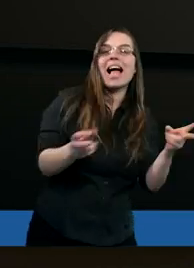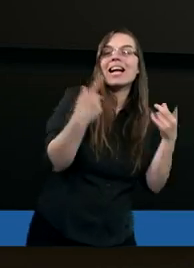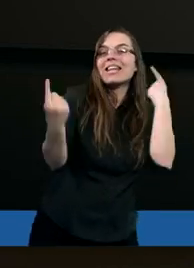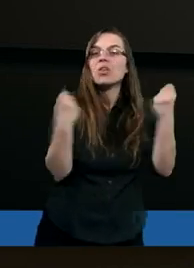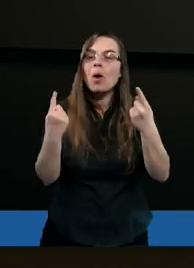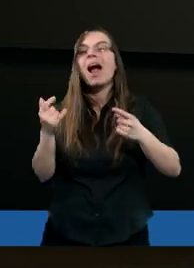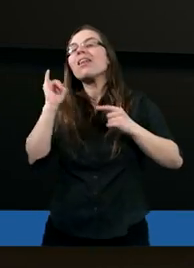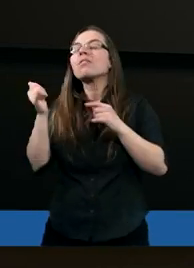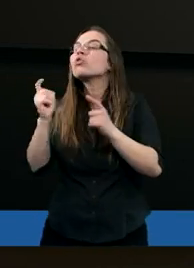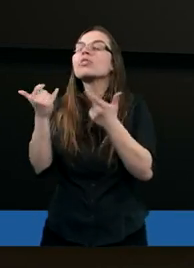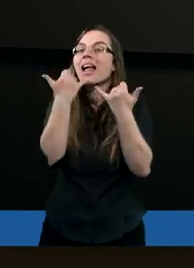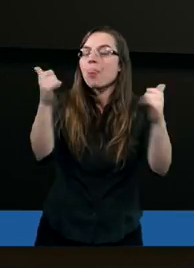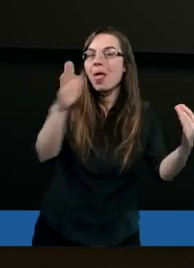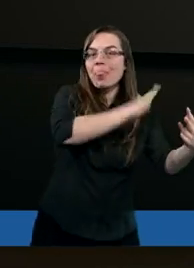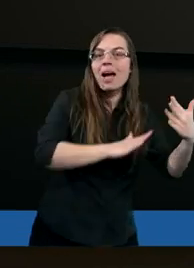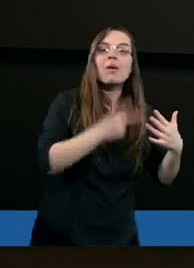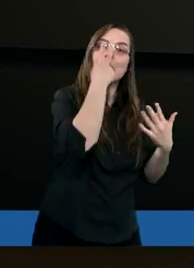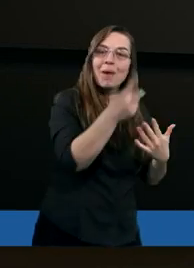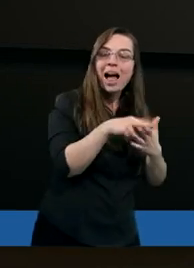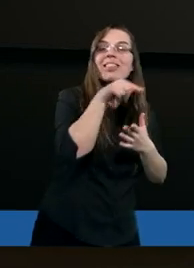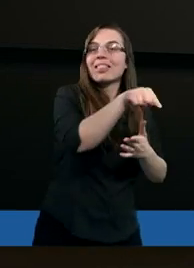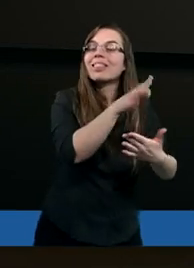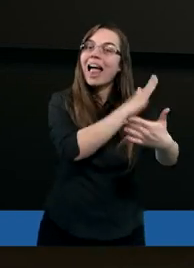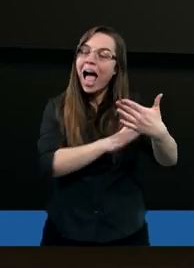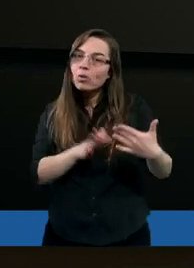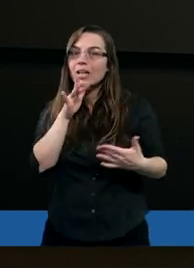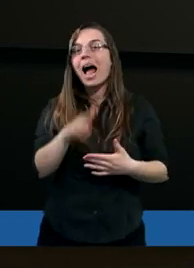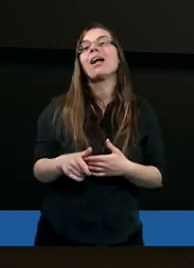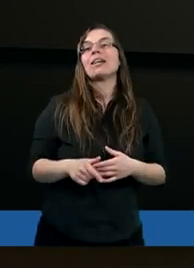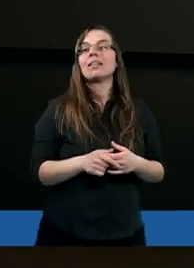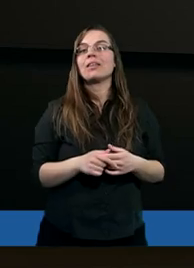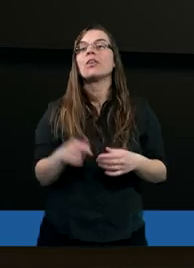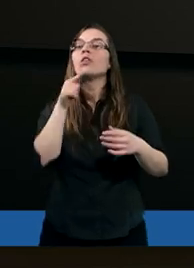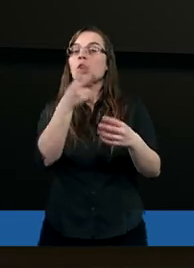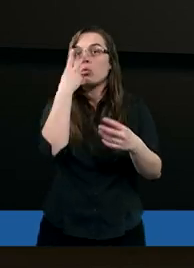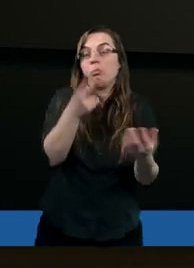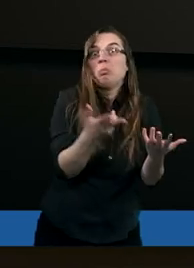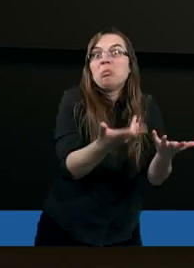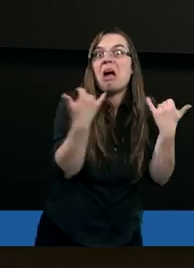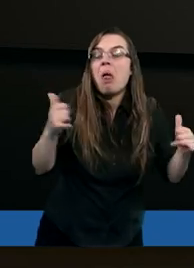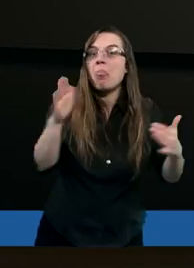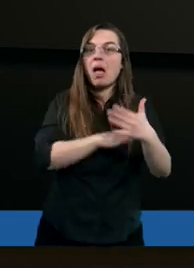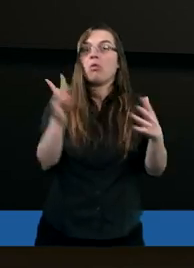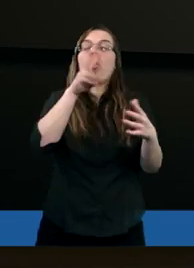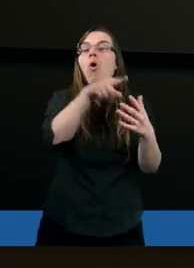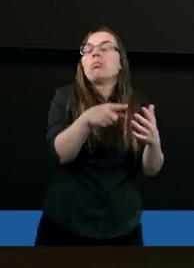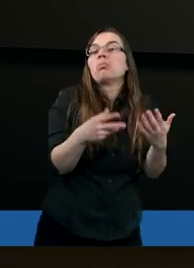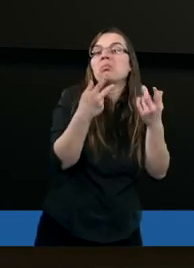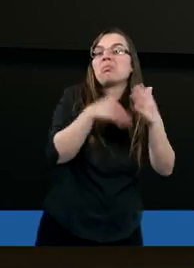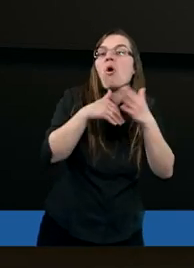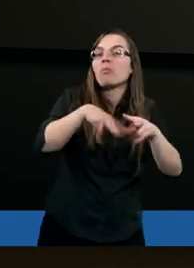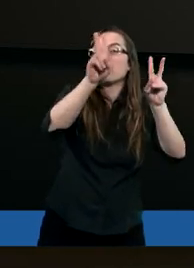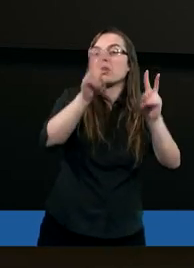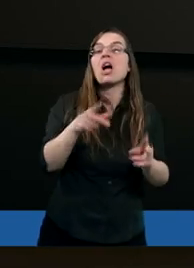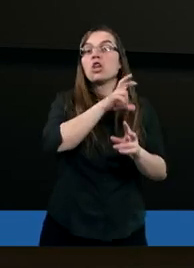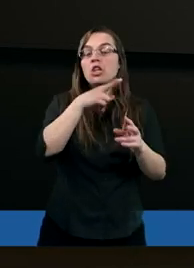i inne narody, patrząc na ten naród, zobaczą, to jest inny naród, do kogo oni należą i